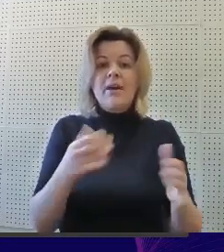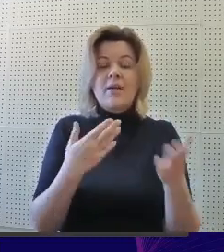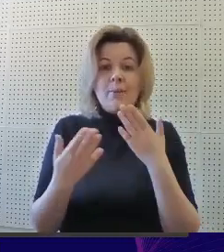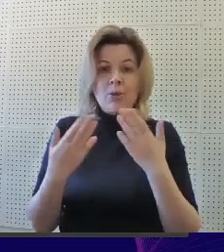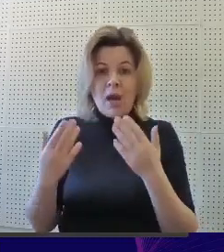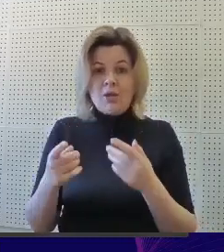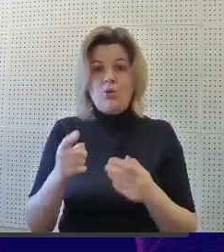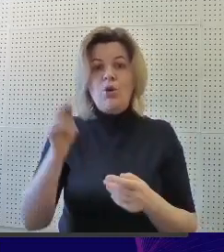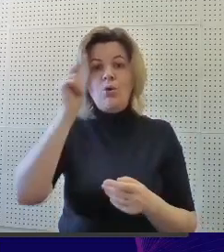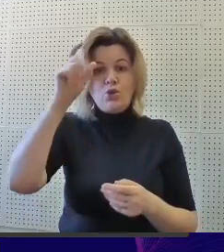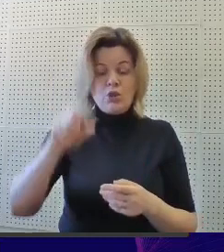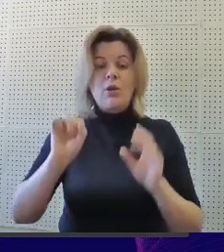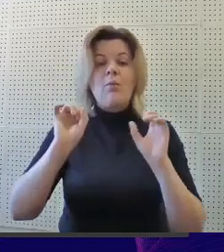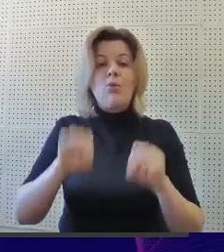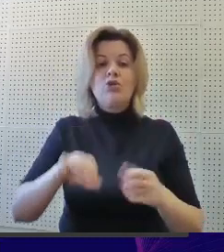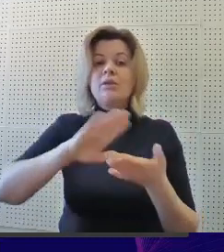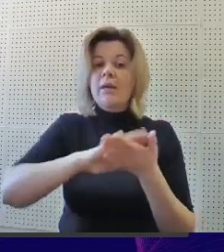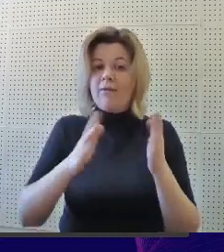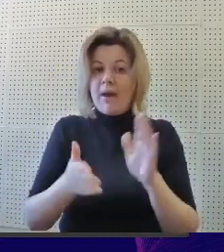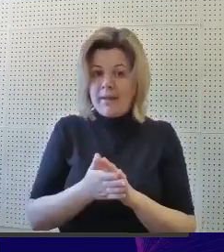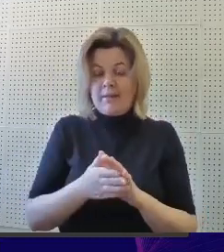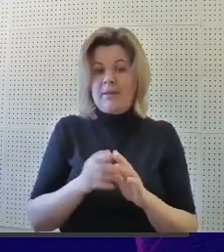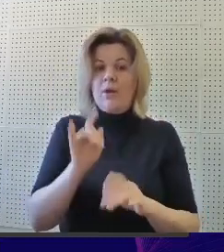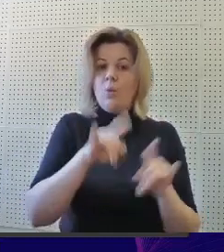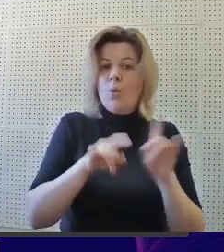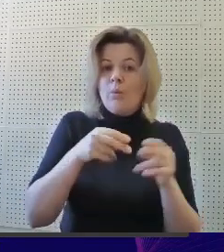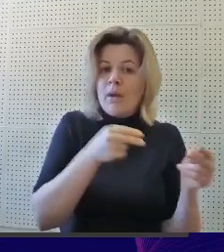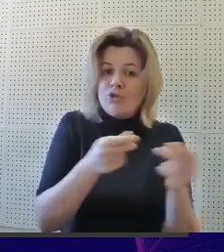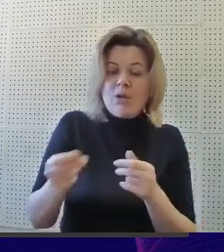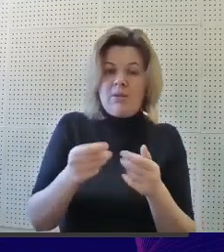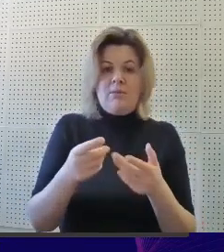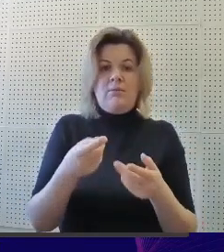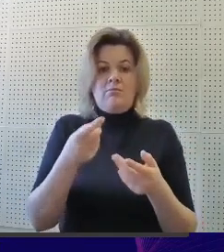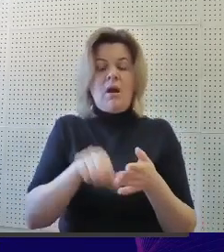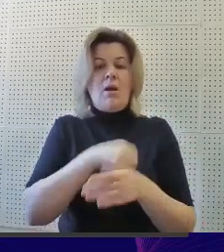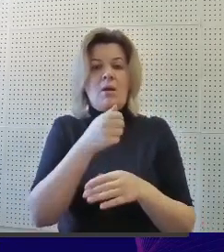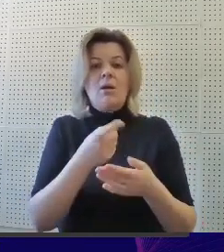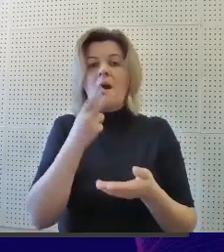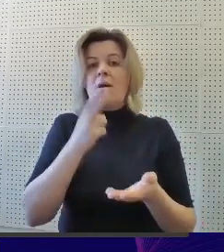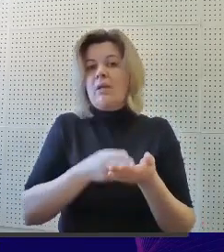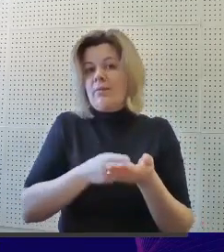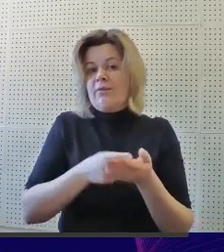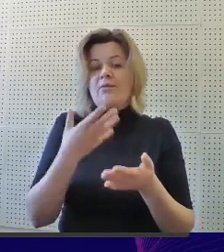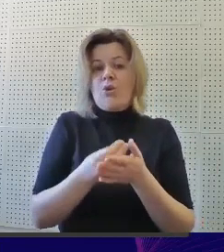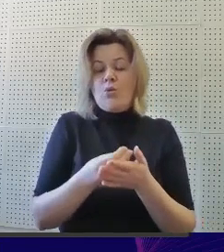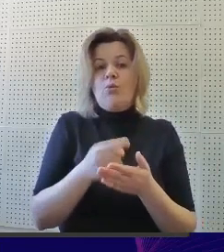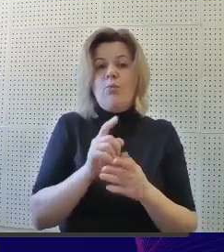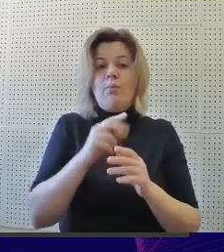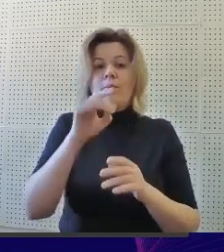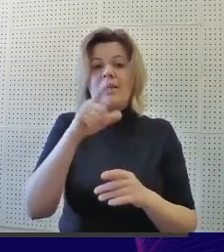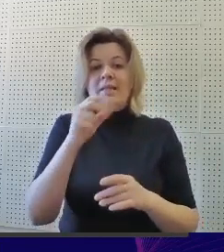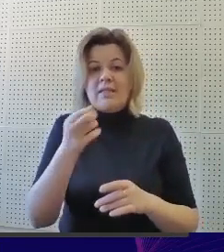Коммуникацию. Ученик может договориться, убеждать, аргументировать свою позицию и принимать